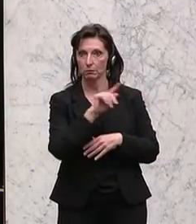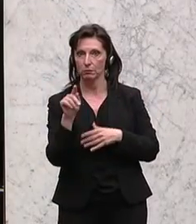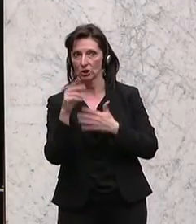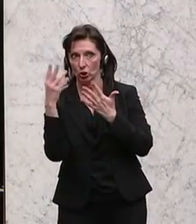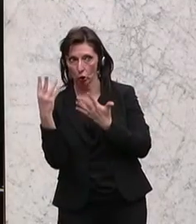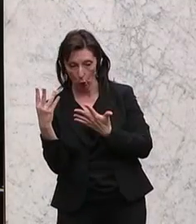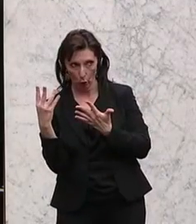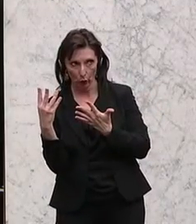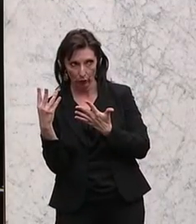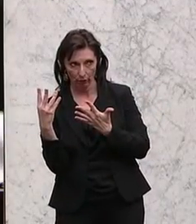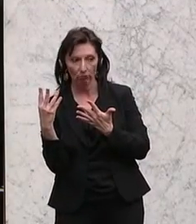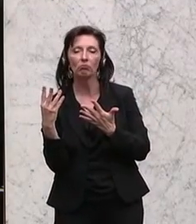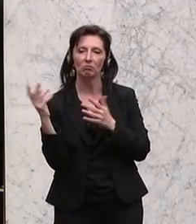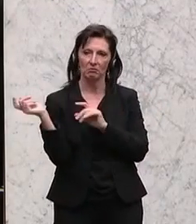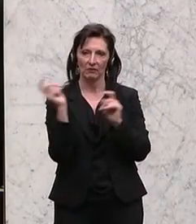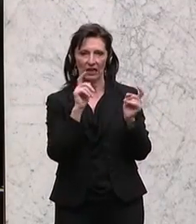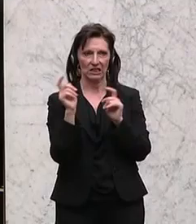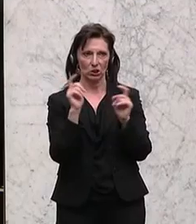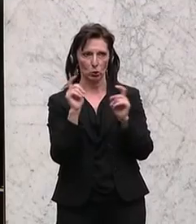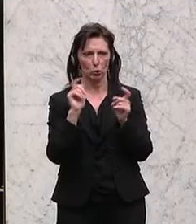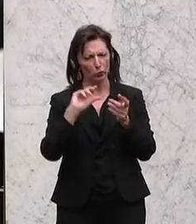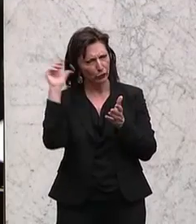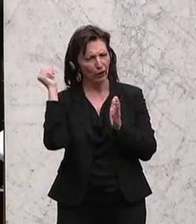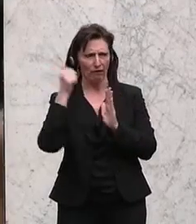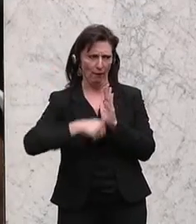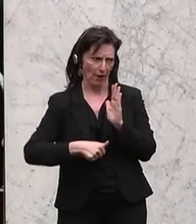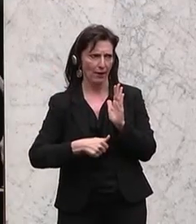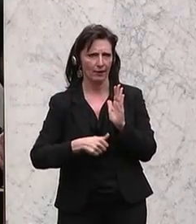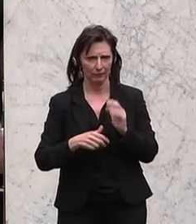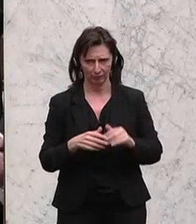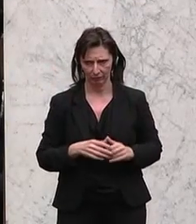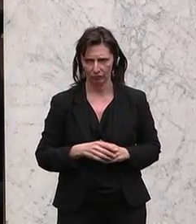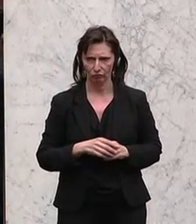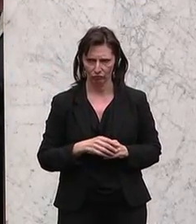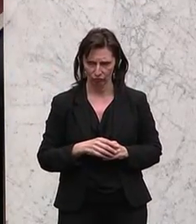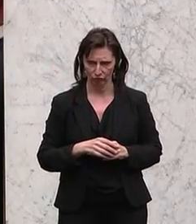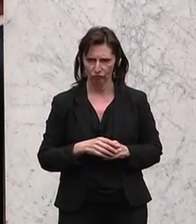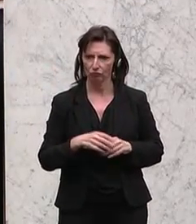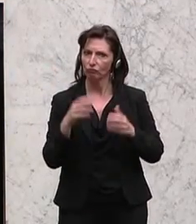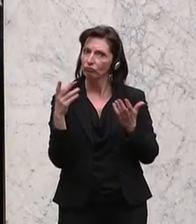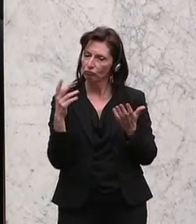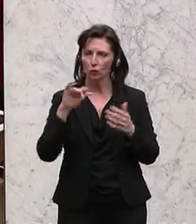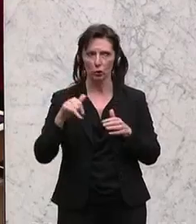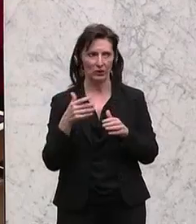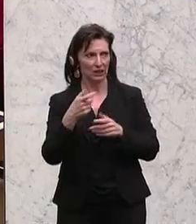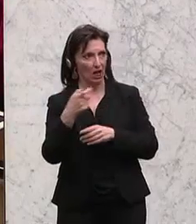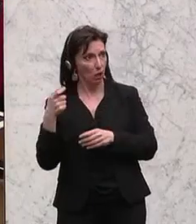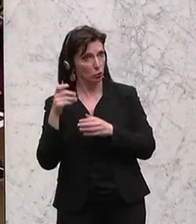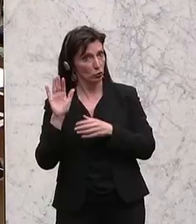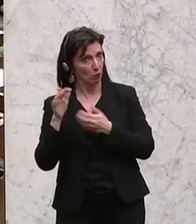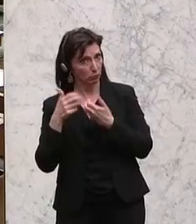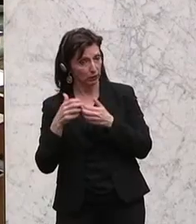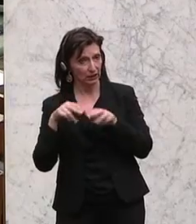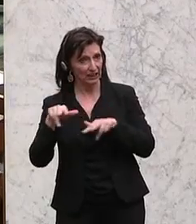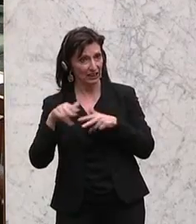Die Tagesordnungspunkte 7 bis 9 werden gemeinsam behandelt und betreffen mehrere internationale Abkommen. Bei einem davon handelt es sich um